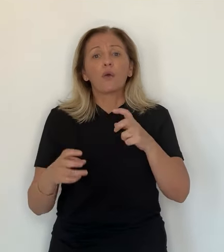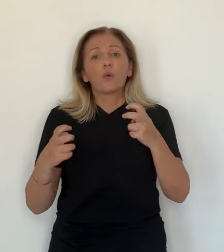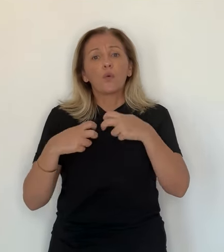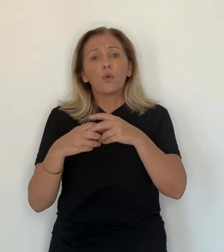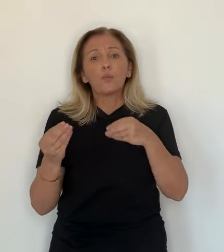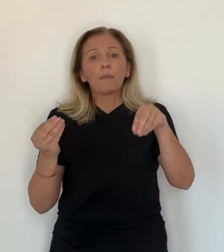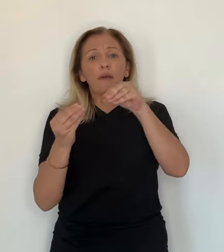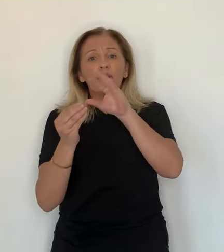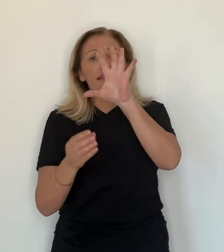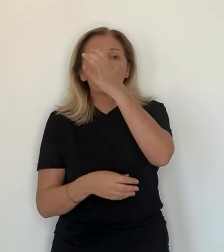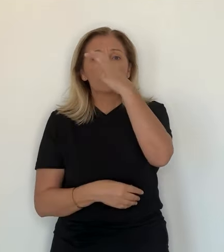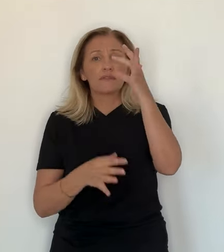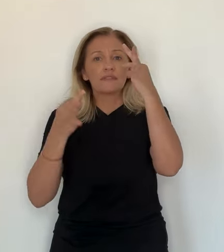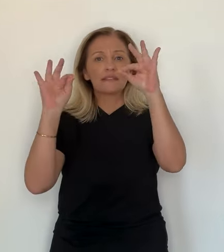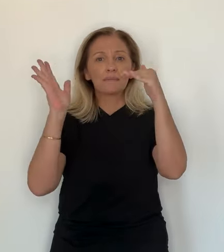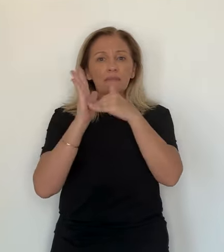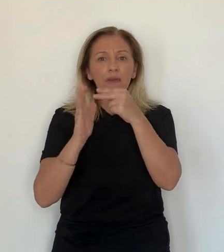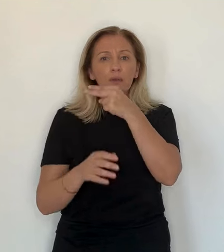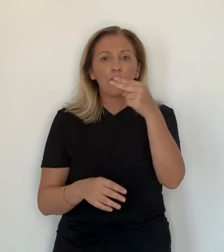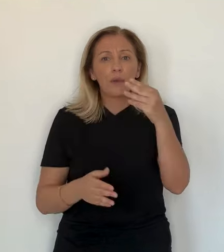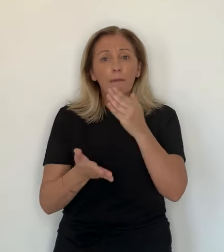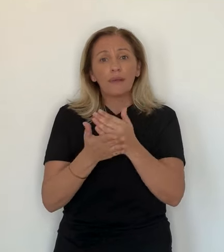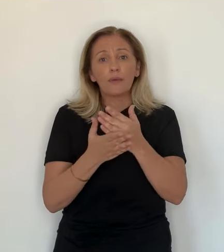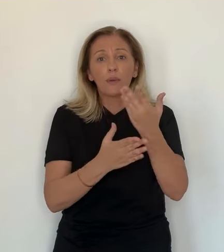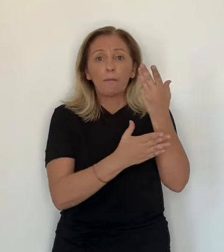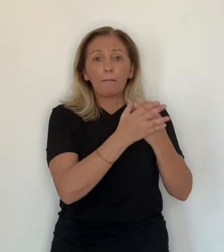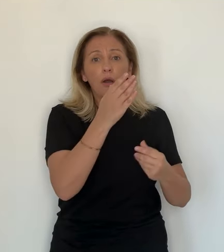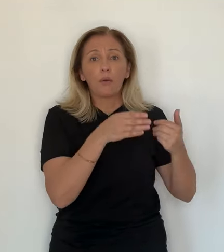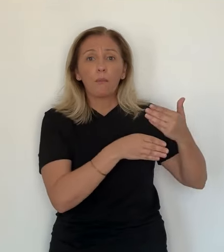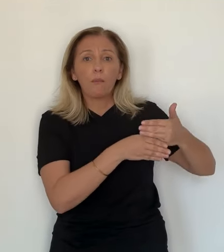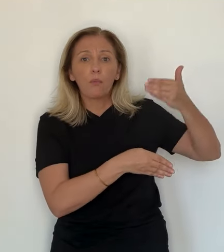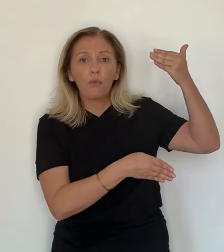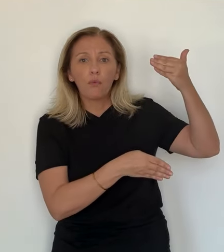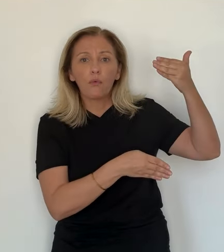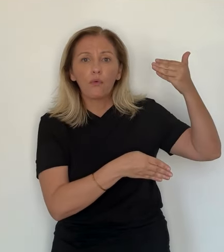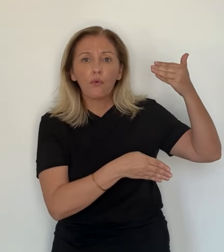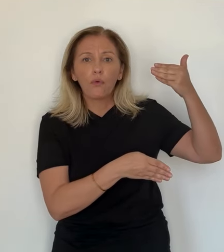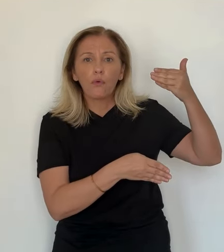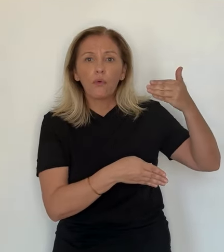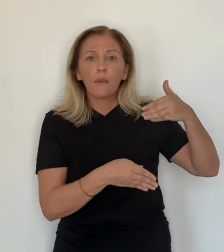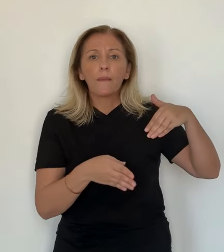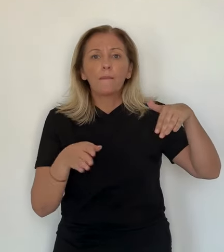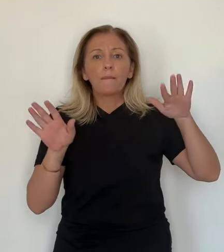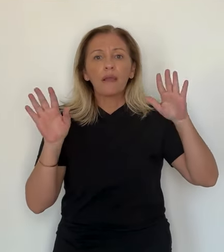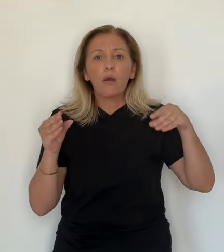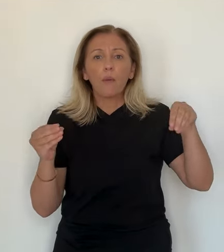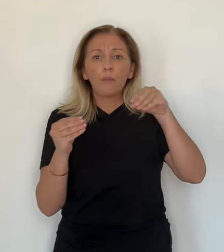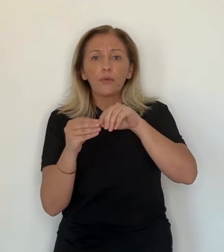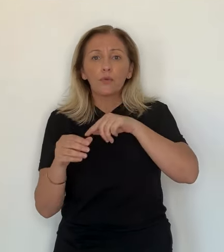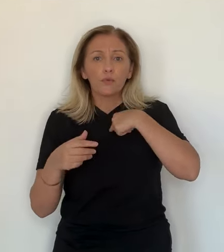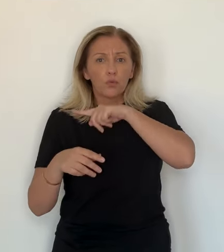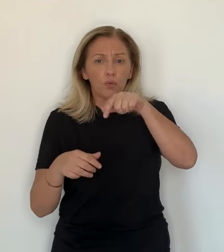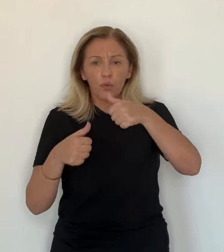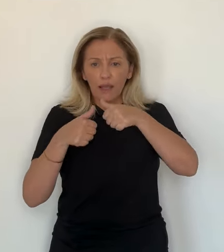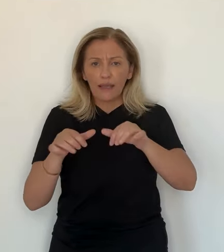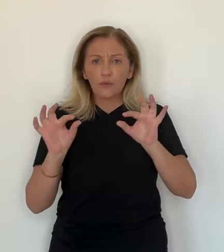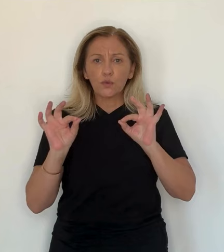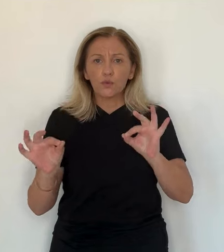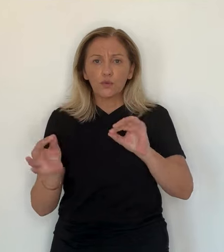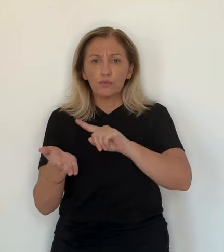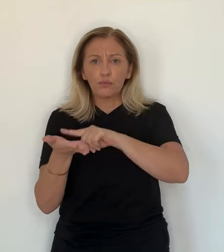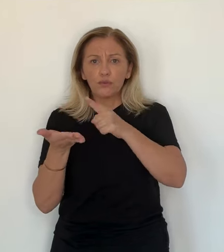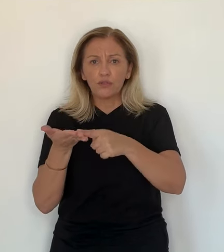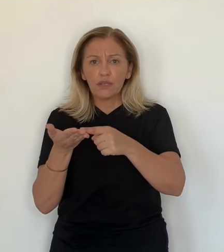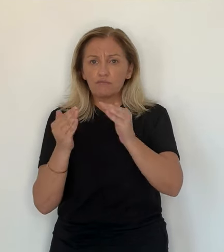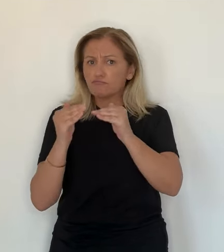enveloppes estimatives. Il est vrai que nous avons un surcoût aujourd'hui de 510 000 euros suite à l'absence d'un mur en Tribune Est. Pour autant, nous sommes encore en dessous de l'enveloppe